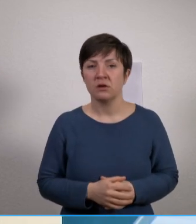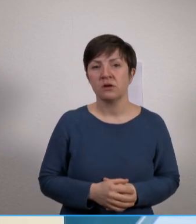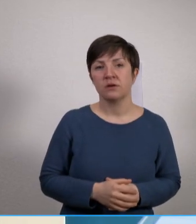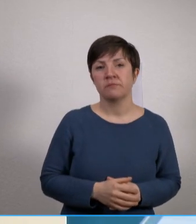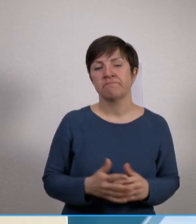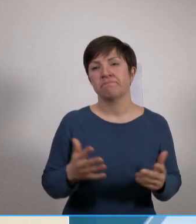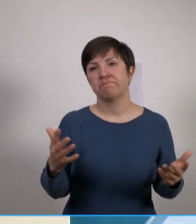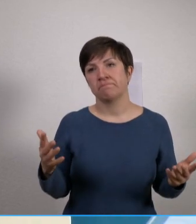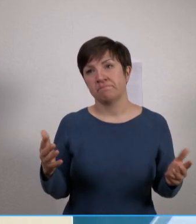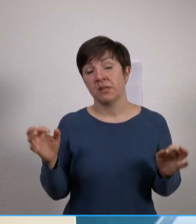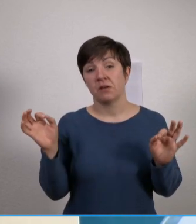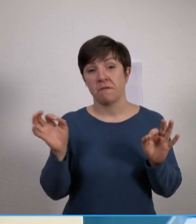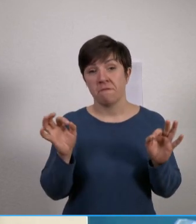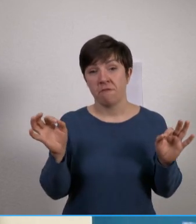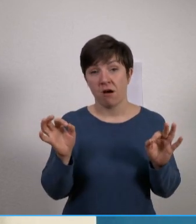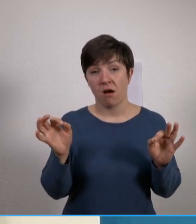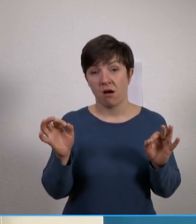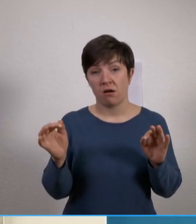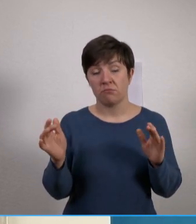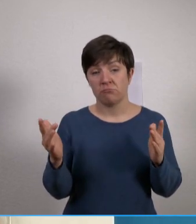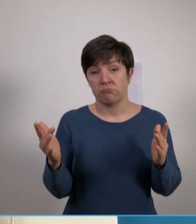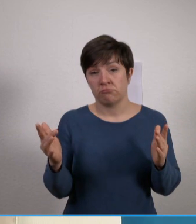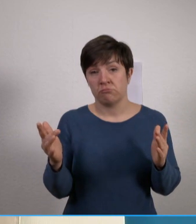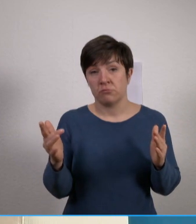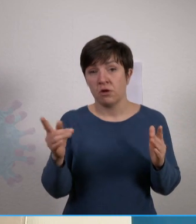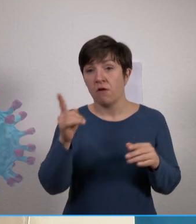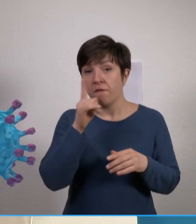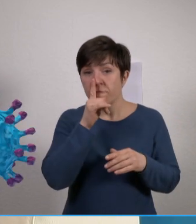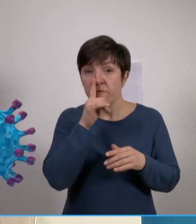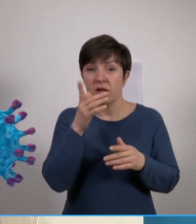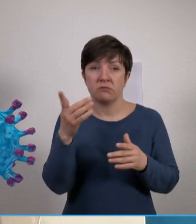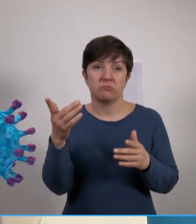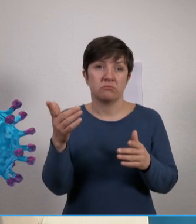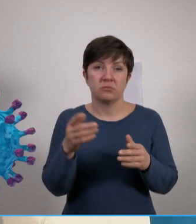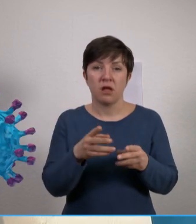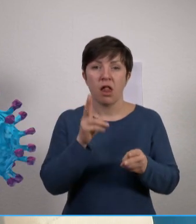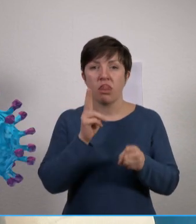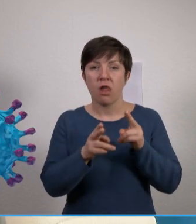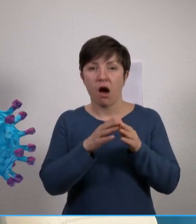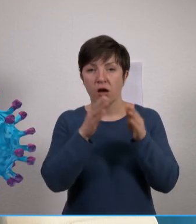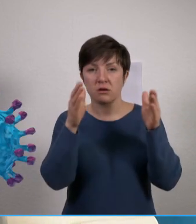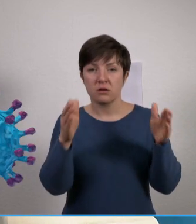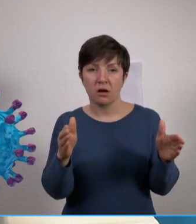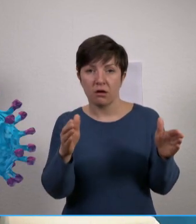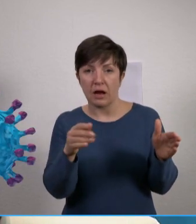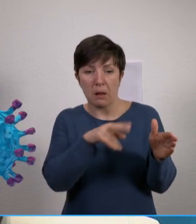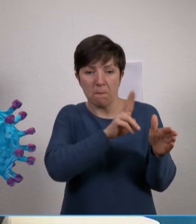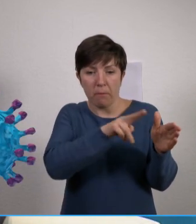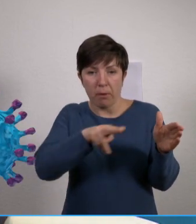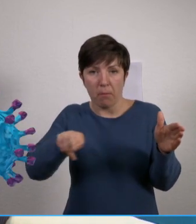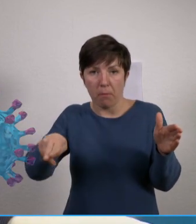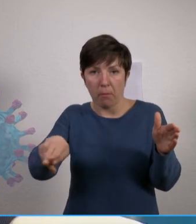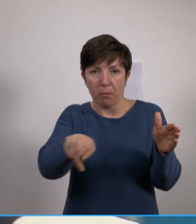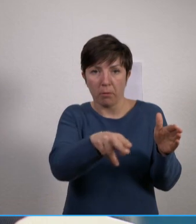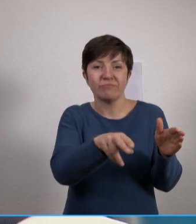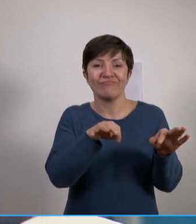ist das Risiko, dass sie jetzt bei enger Unterbringung in Lagern, in Auffangsituationen natürlich sich gegenseitig